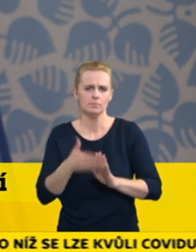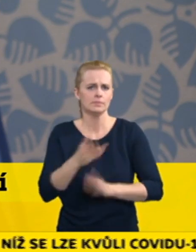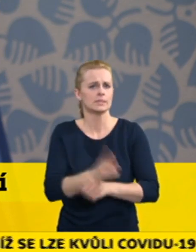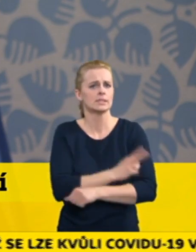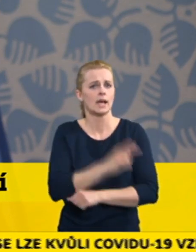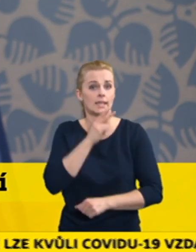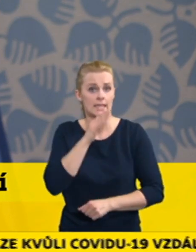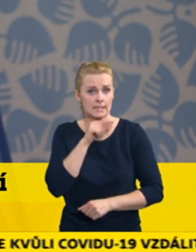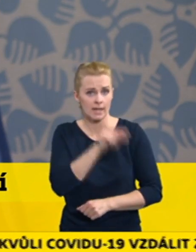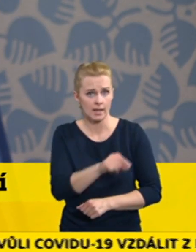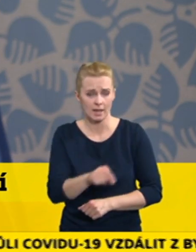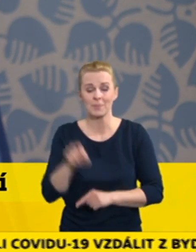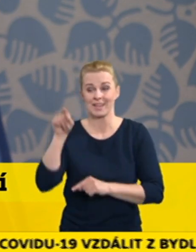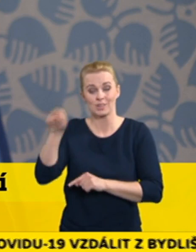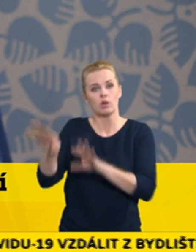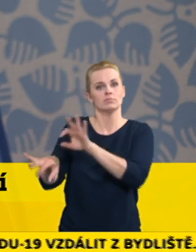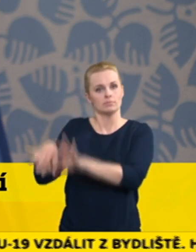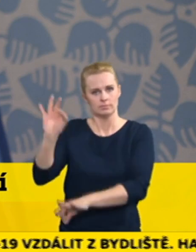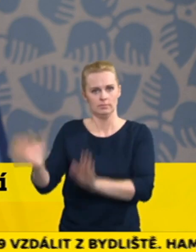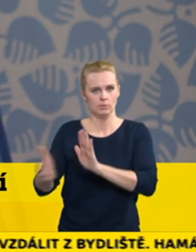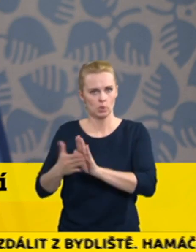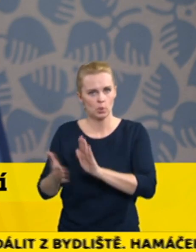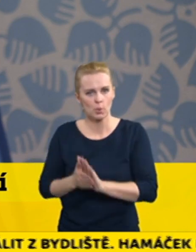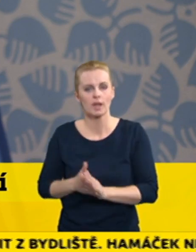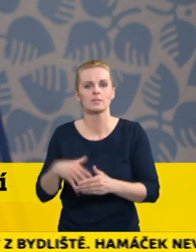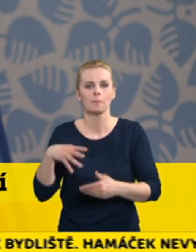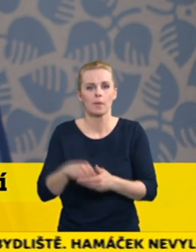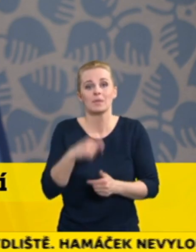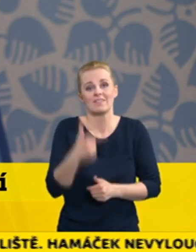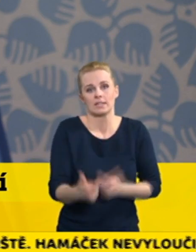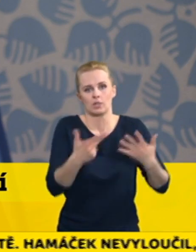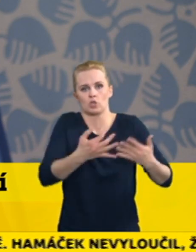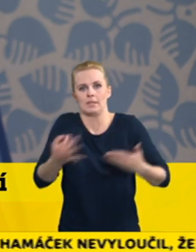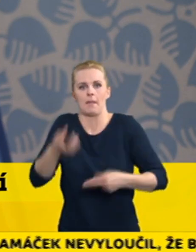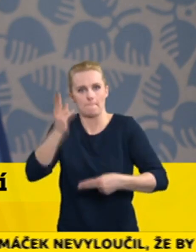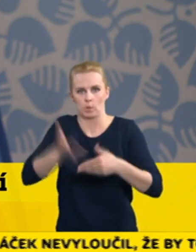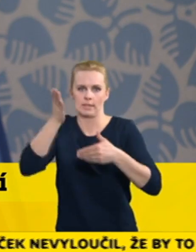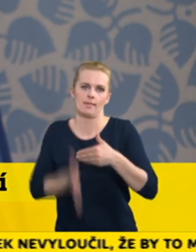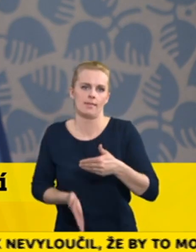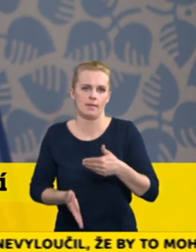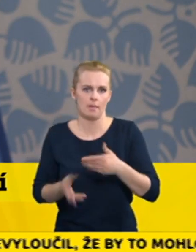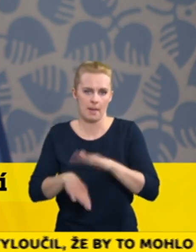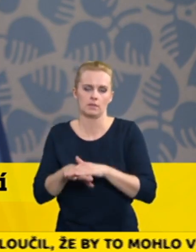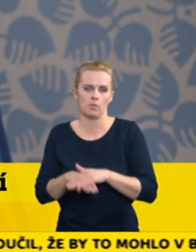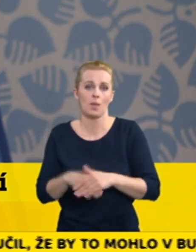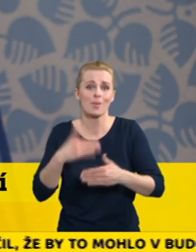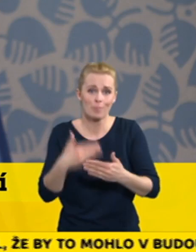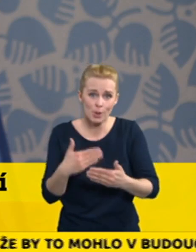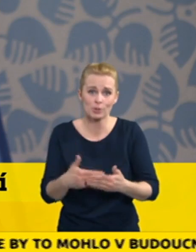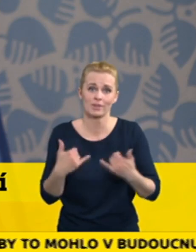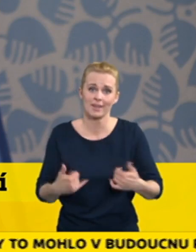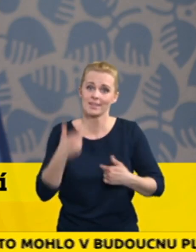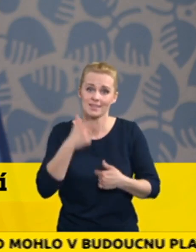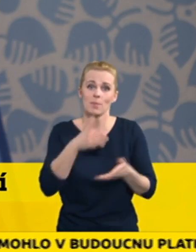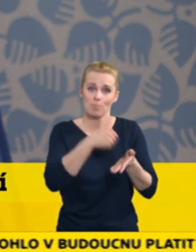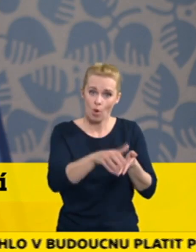hodnotou jeví, nebo kritickou hodnotou jeví být ten 28. den. Takže proto, abychom mohli pokračovat plynule